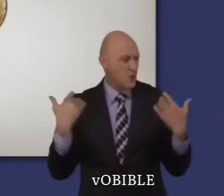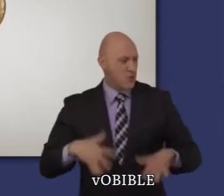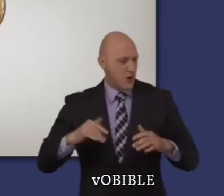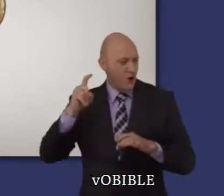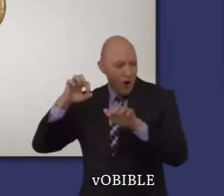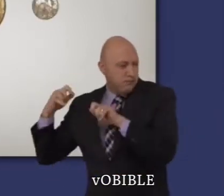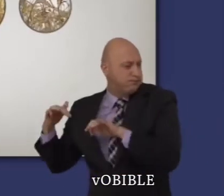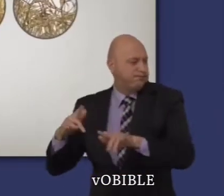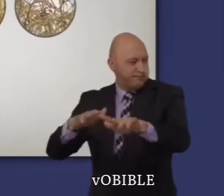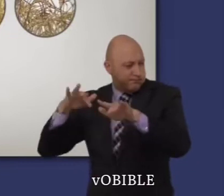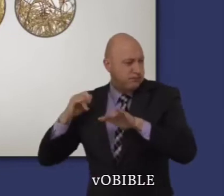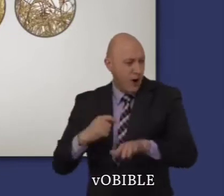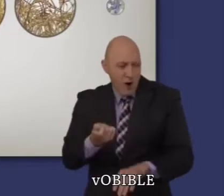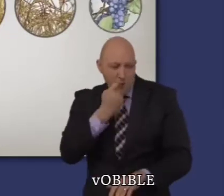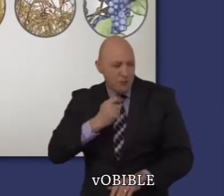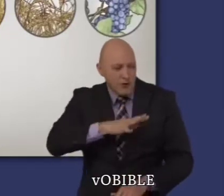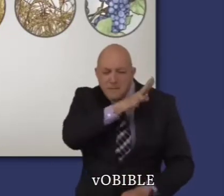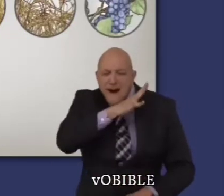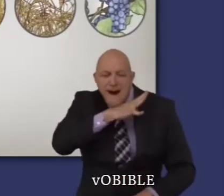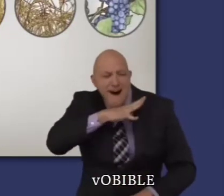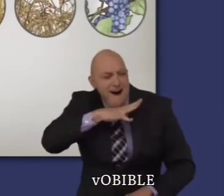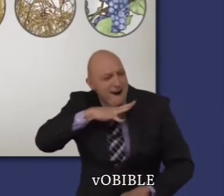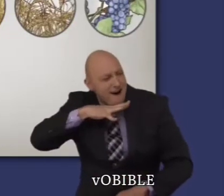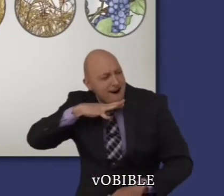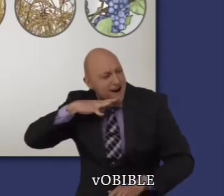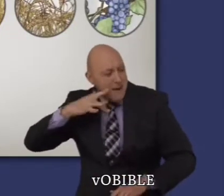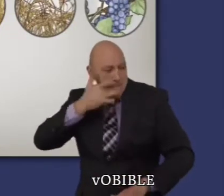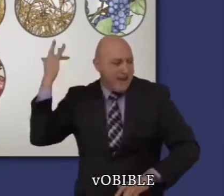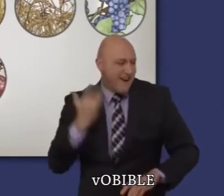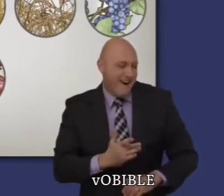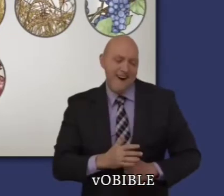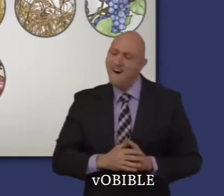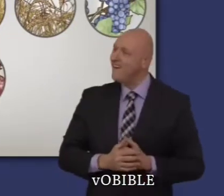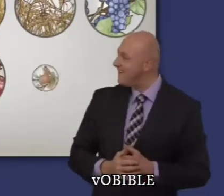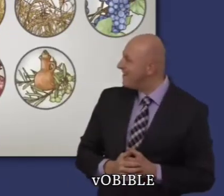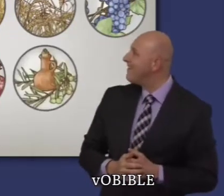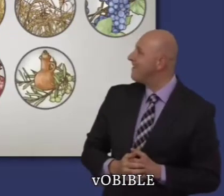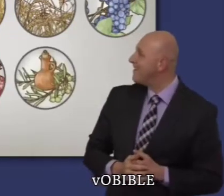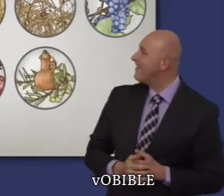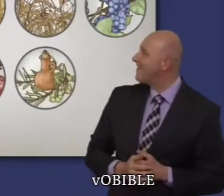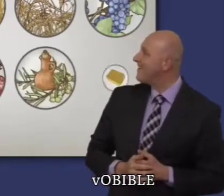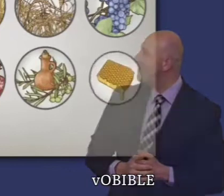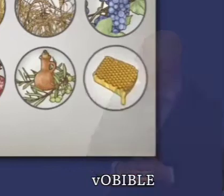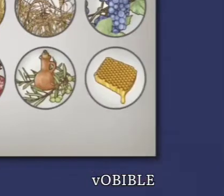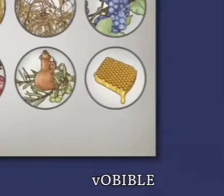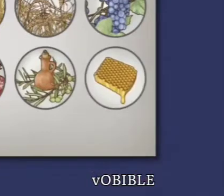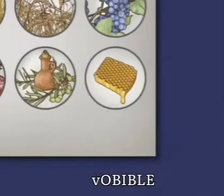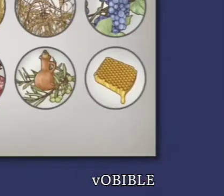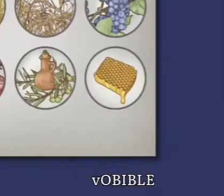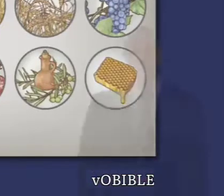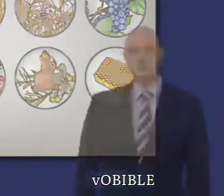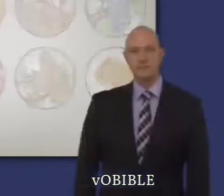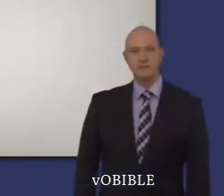de blé, d'orge, de vigne, de figuier, de grenadier, d'huile d'olive et de miel.